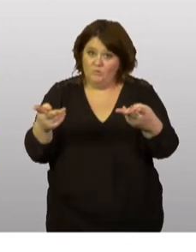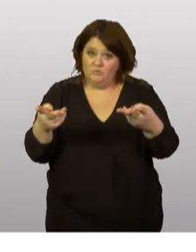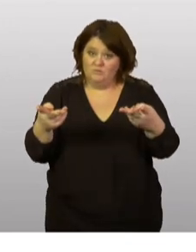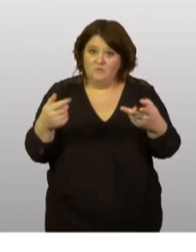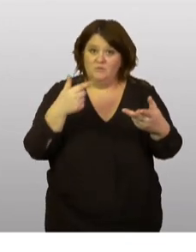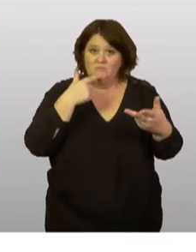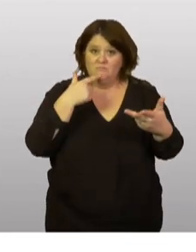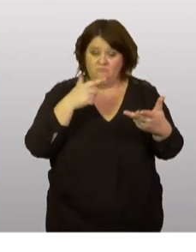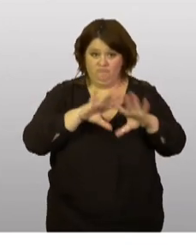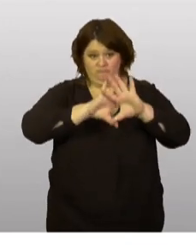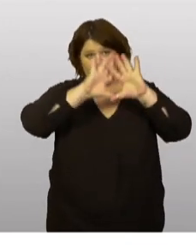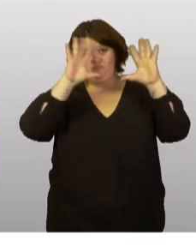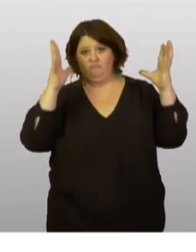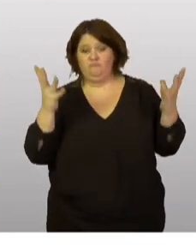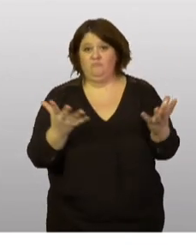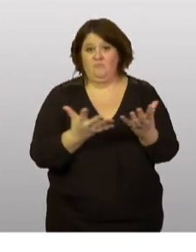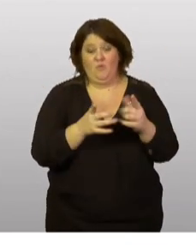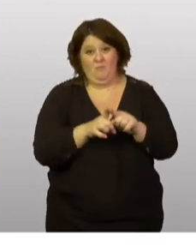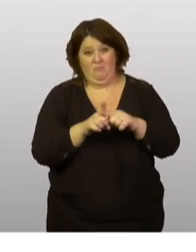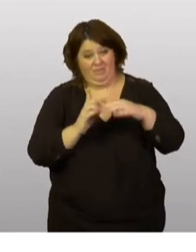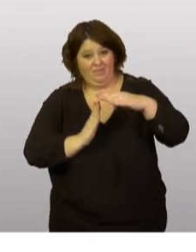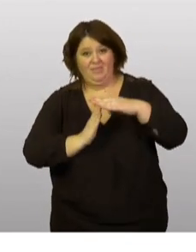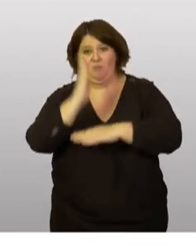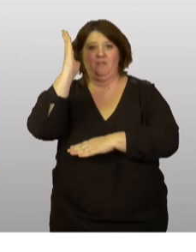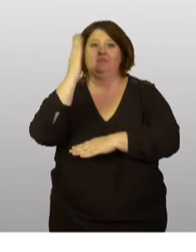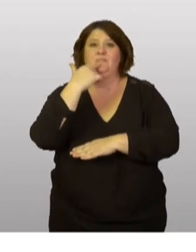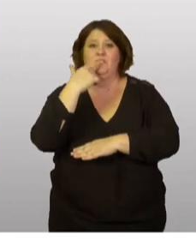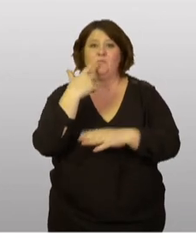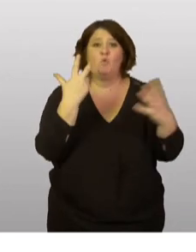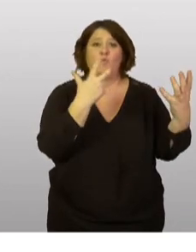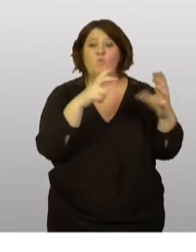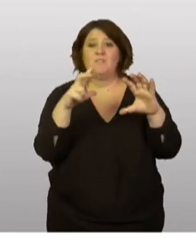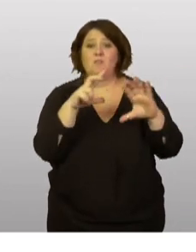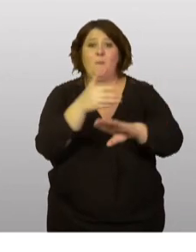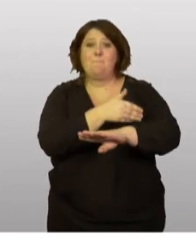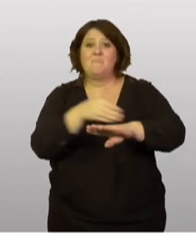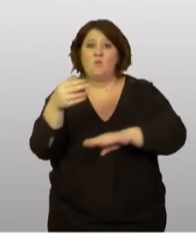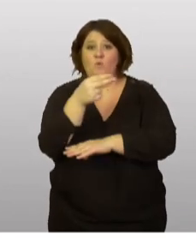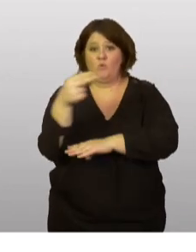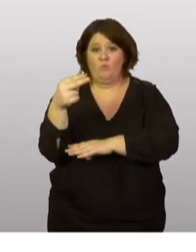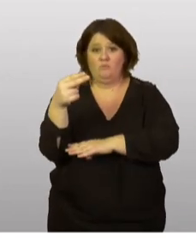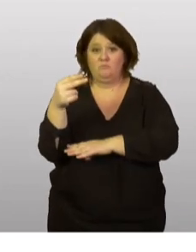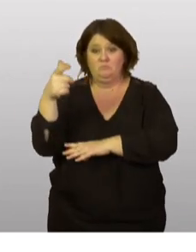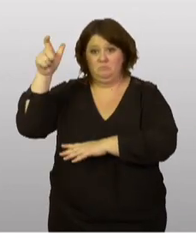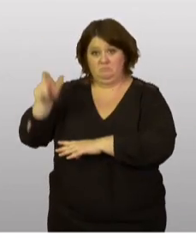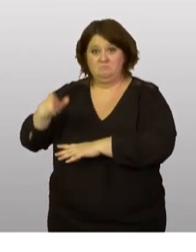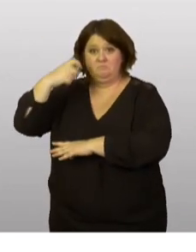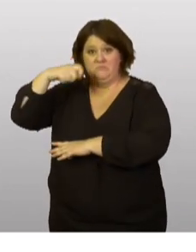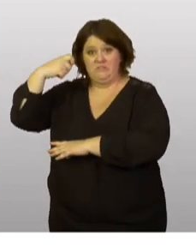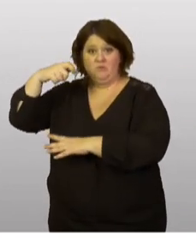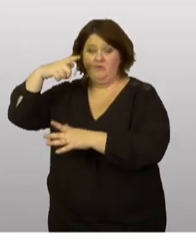autres, atteint ou même dépasse les 800 millions d'euros dont parlait le président Zelensky.